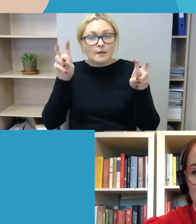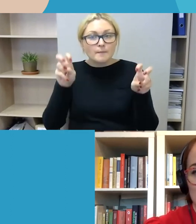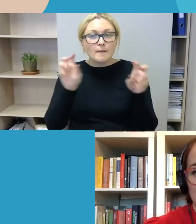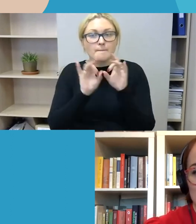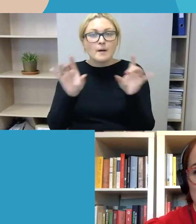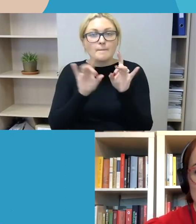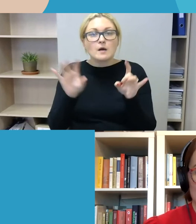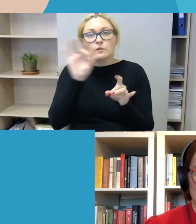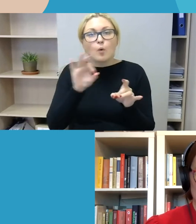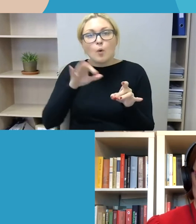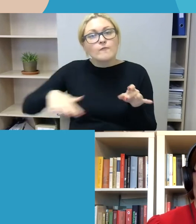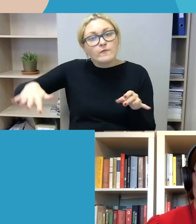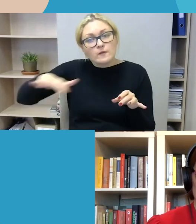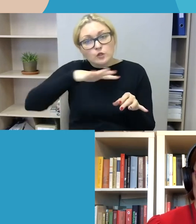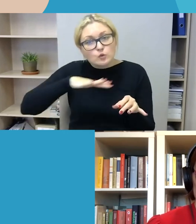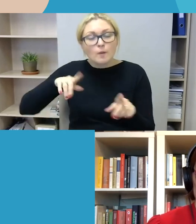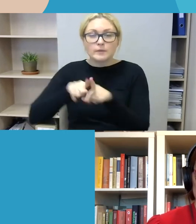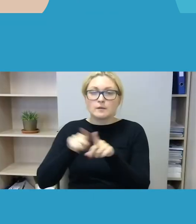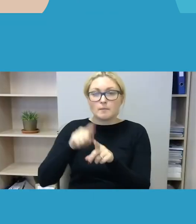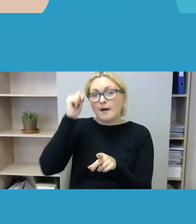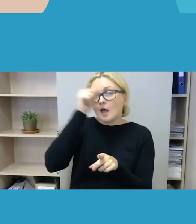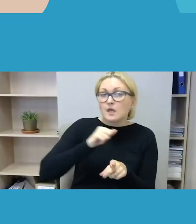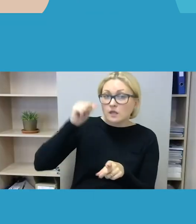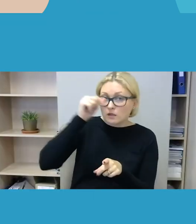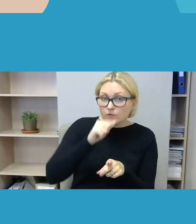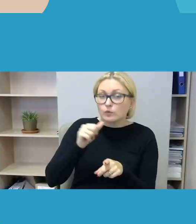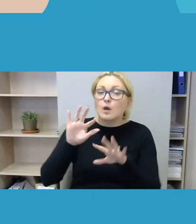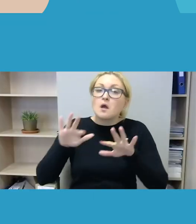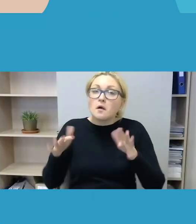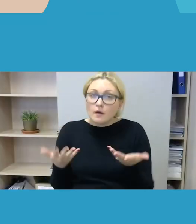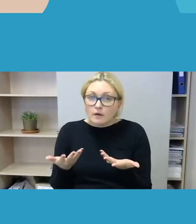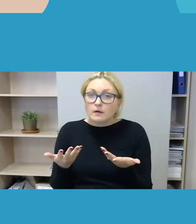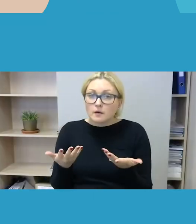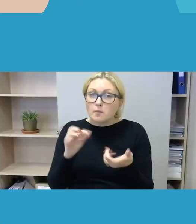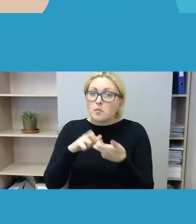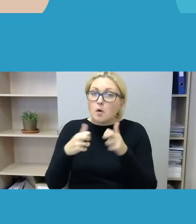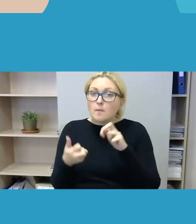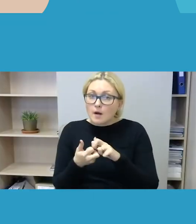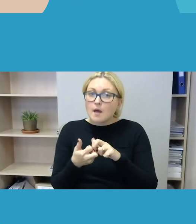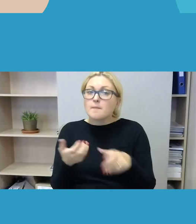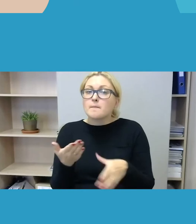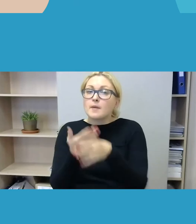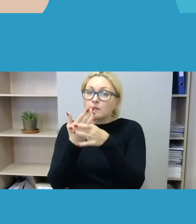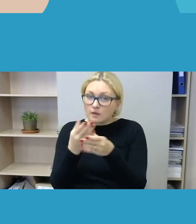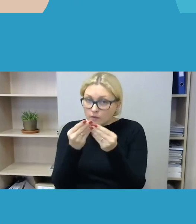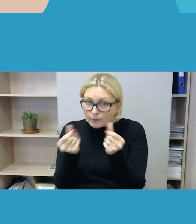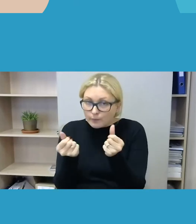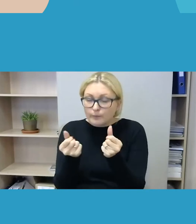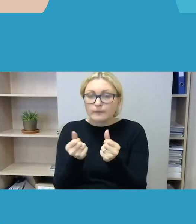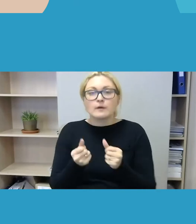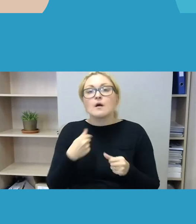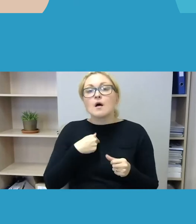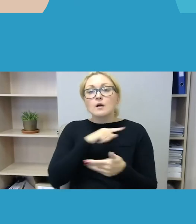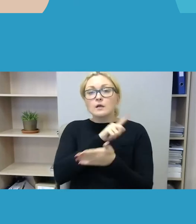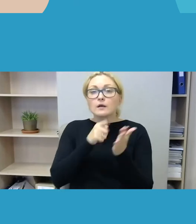visuomenė, kaip mes dalykai kiekvienas galime prisidėti prie šitos problemos masko mažinimo. Tai mano klausimas iš